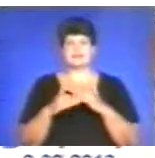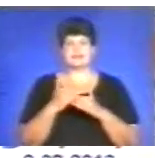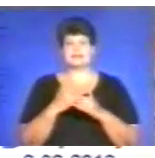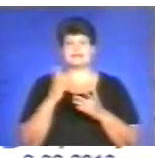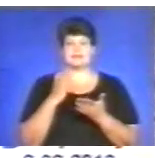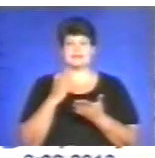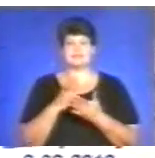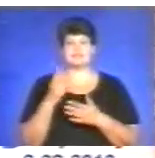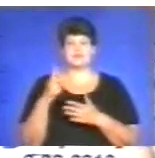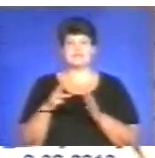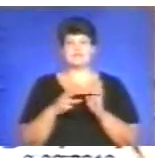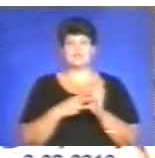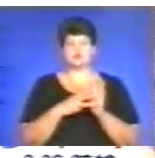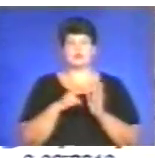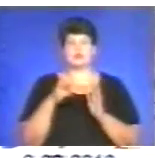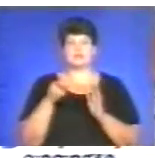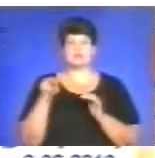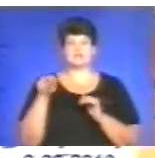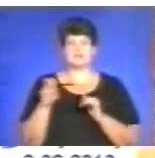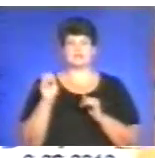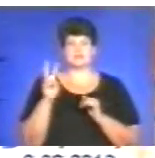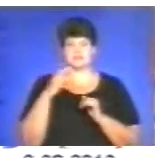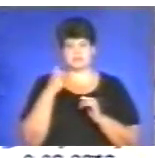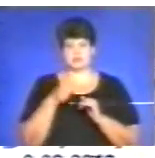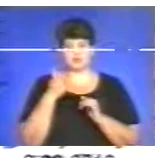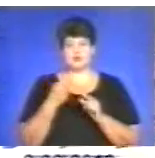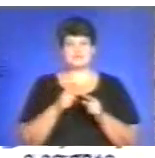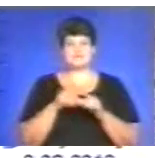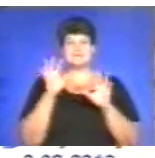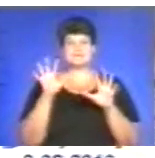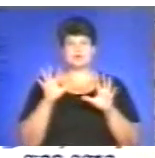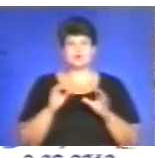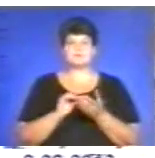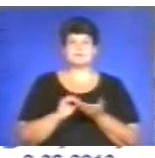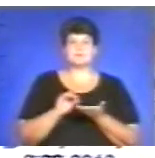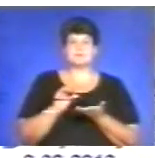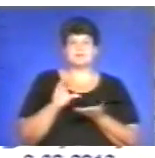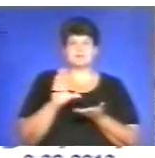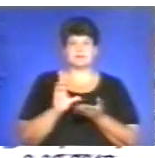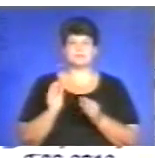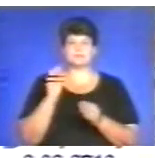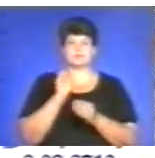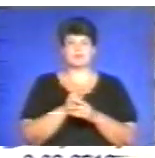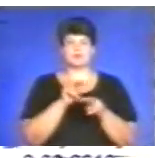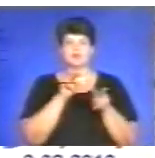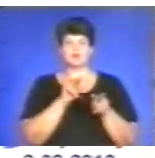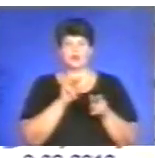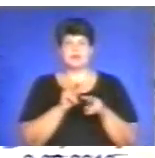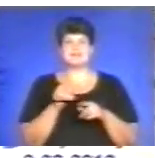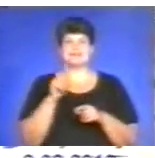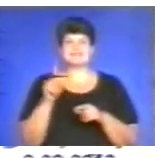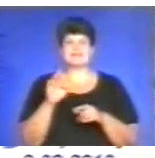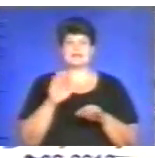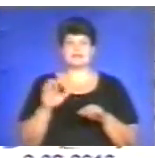набув чинності з 28 липня 2013 року. Цим законом підвищено розмір надбавки на догляд за дитиною інвалідом під